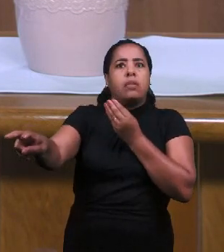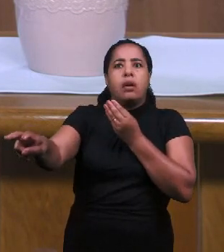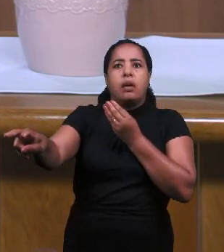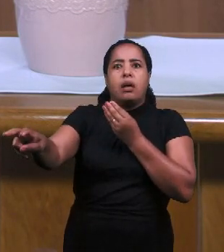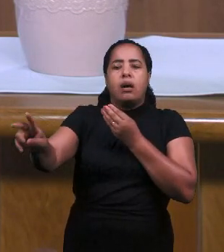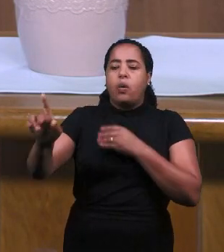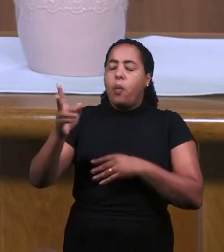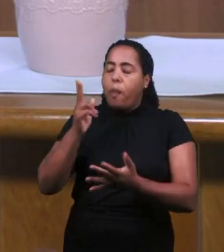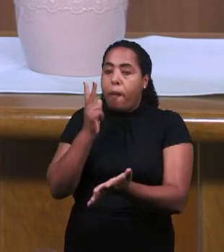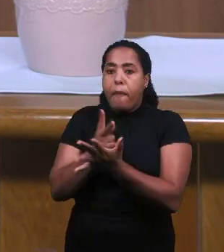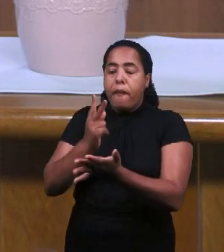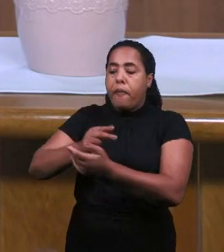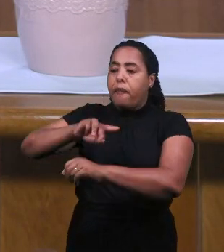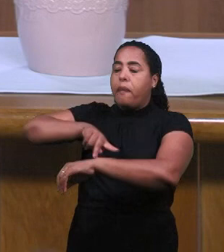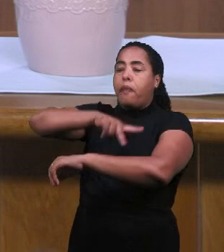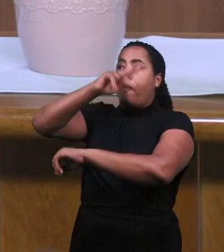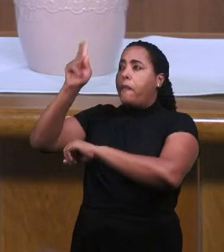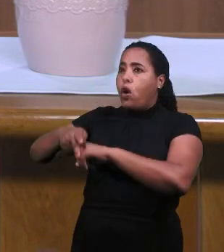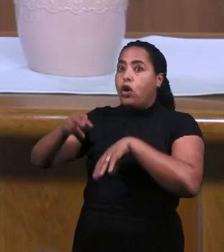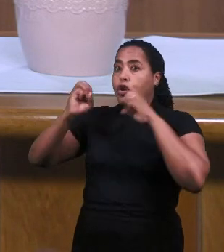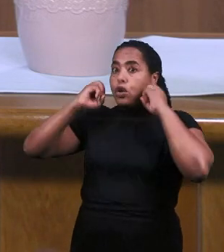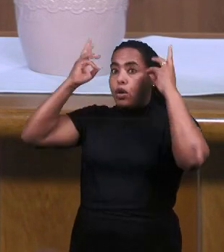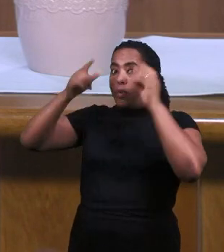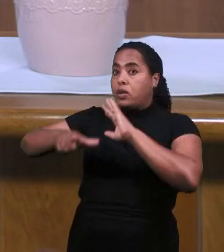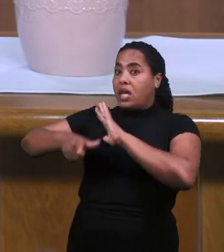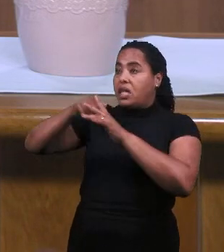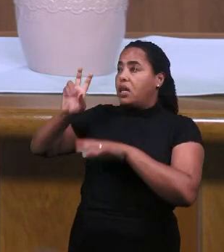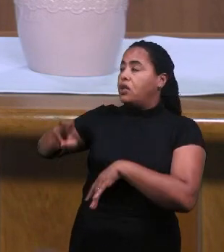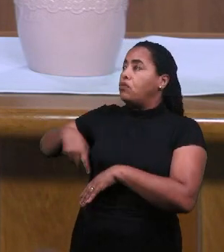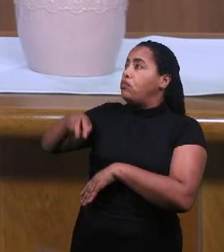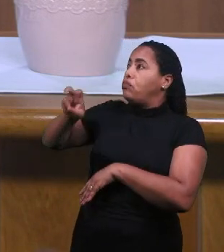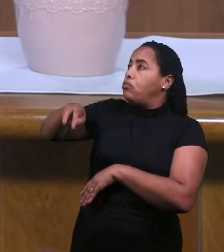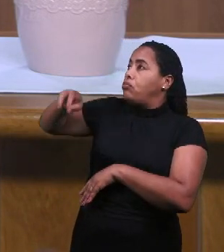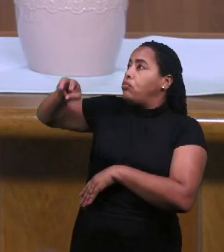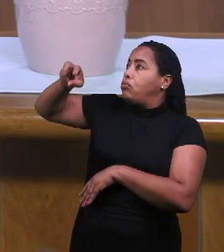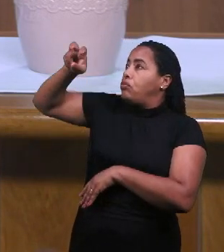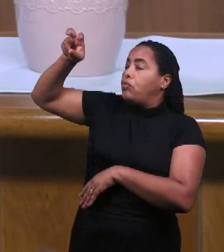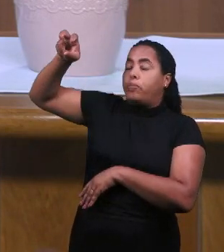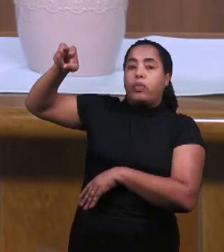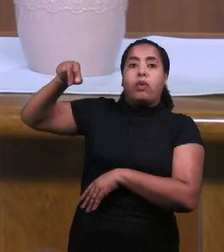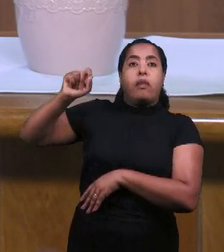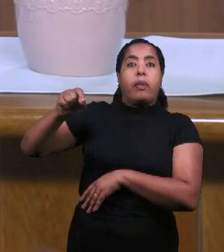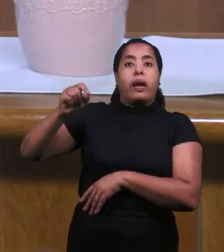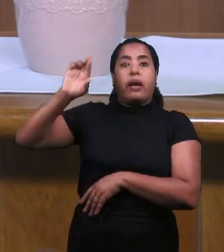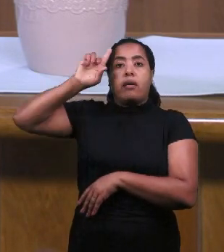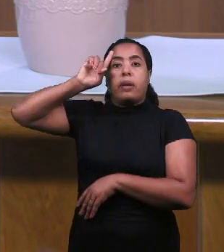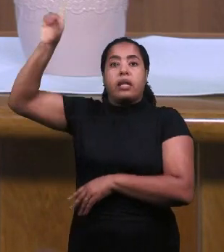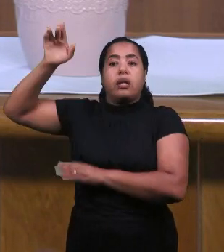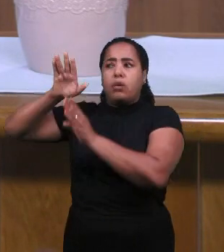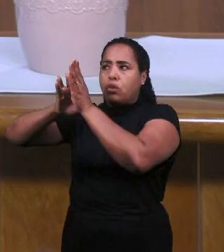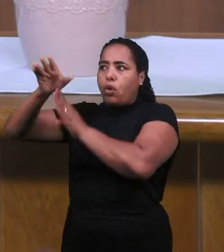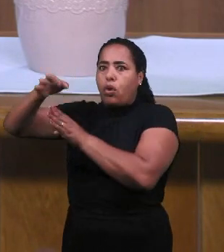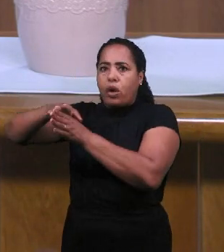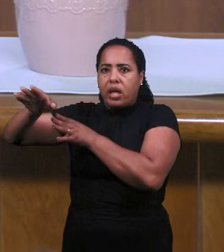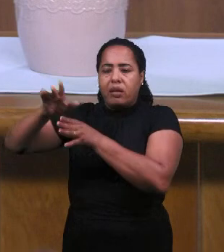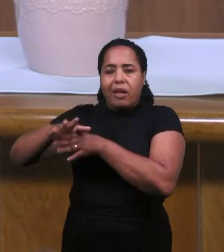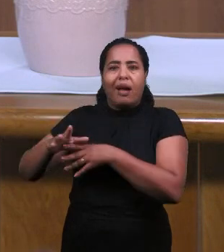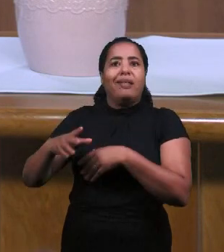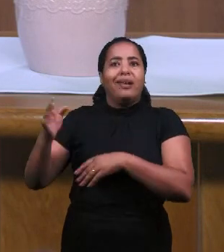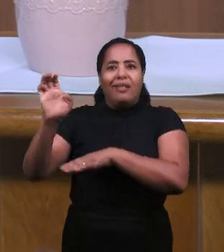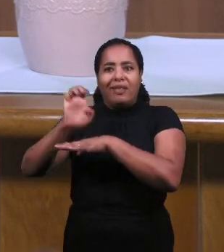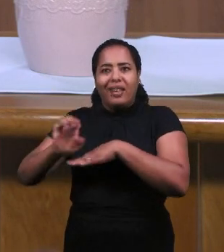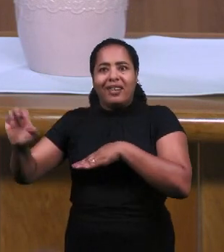И Пришел На ту же Самую Гору На которую Взошел Моисей Чтобы Получить Руководство От